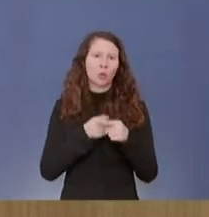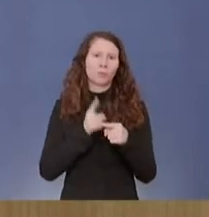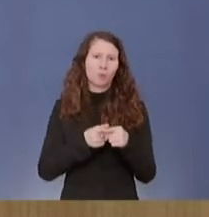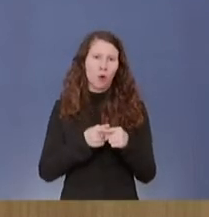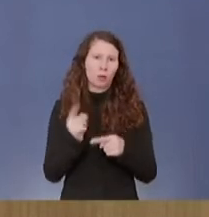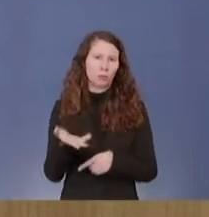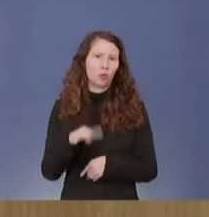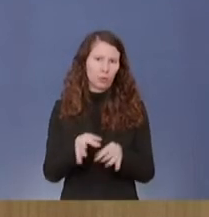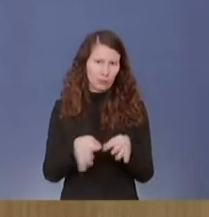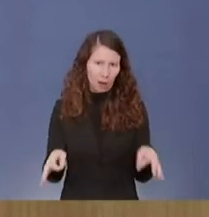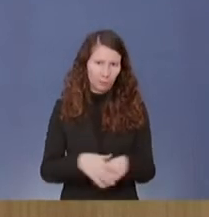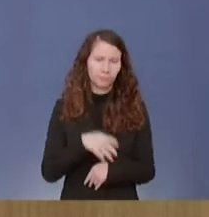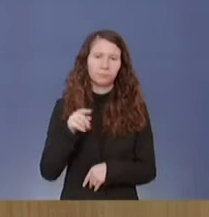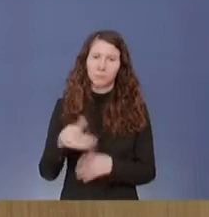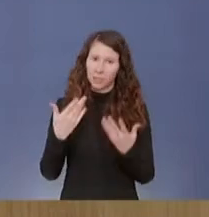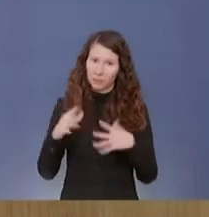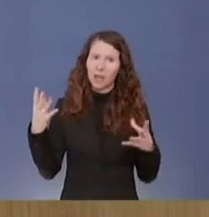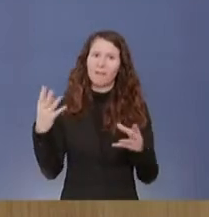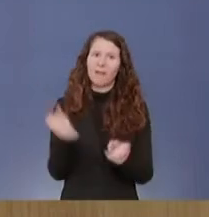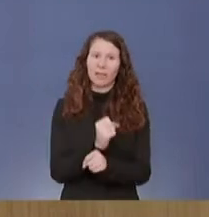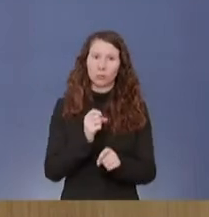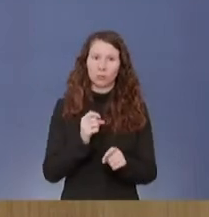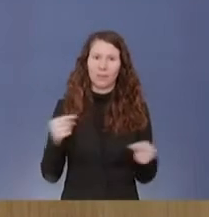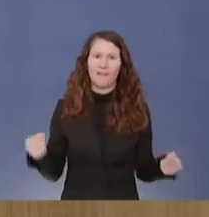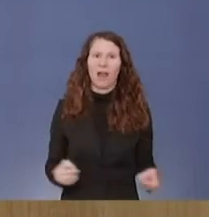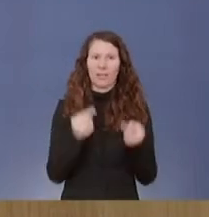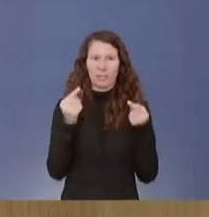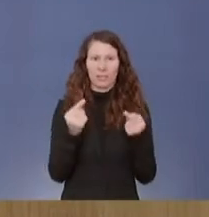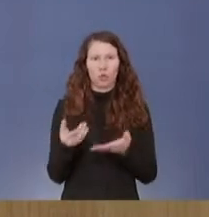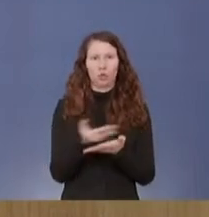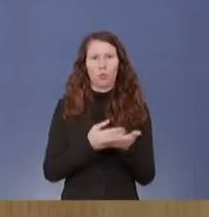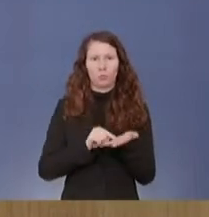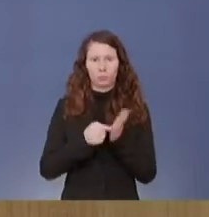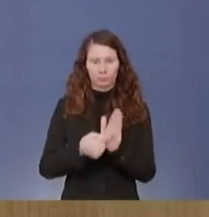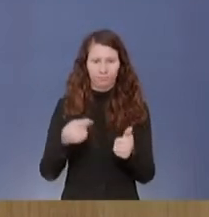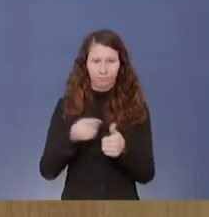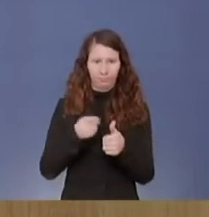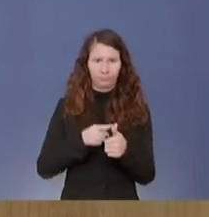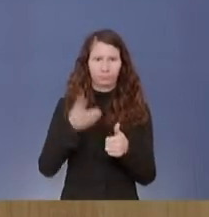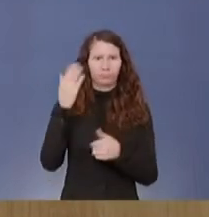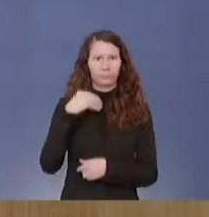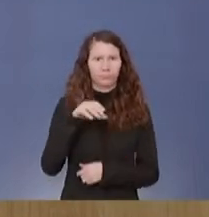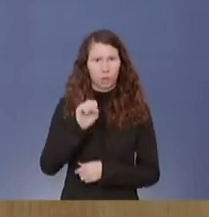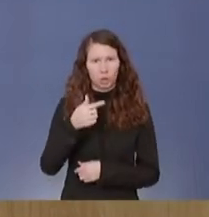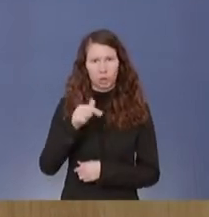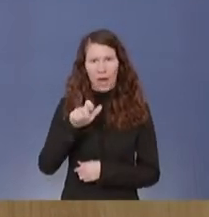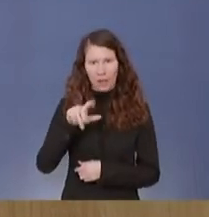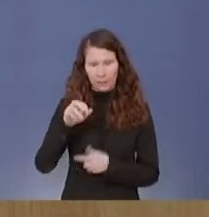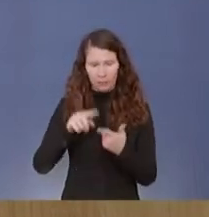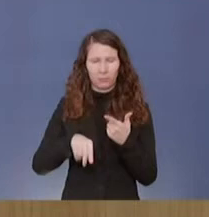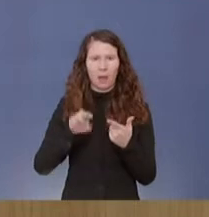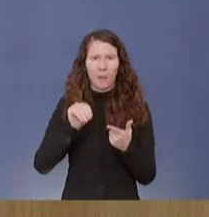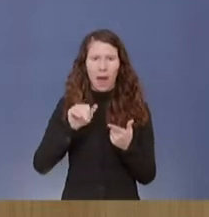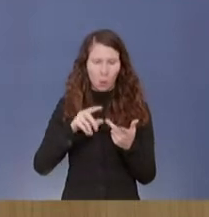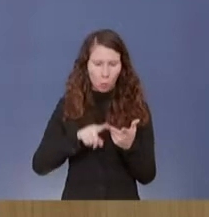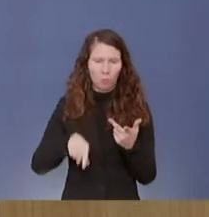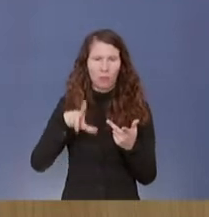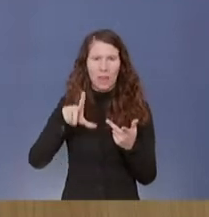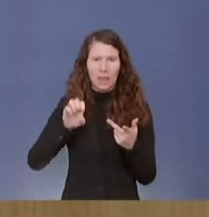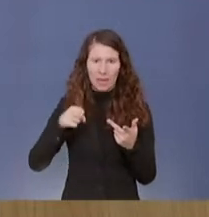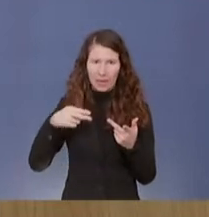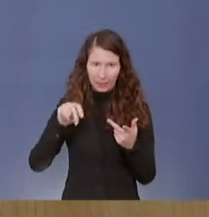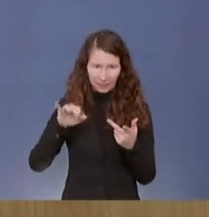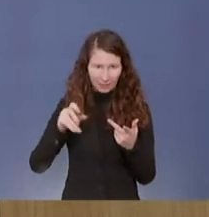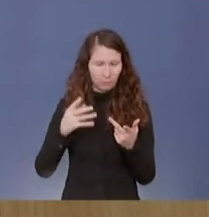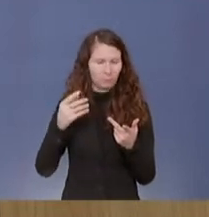wurden verfassungsfeindliche Symbole gezeigt. Es wurden zum einen Bilder von Stalin, Mao, Lenin und anderen